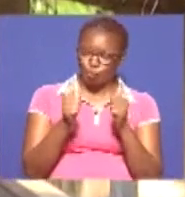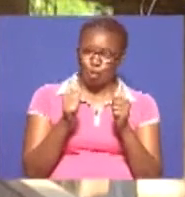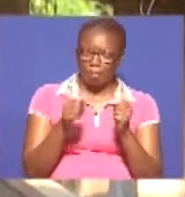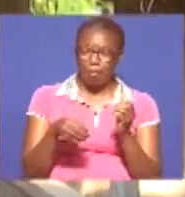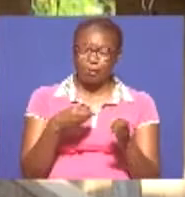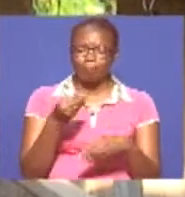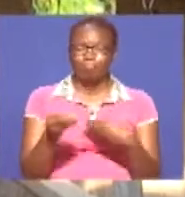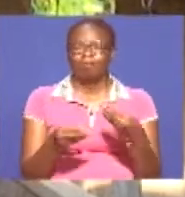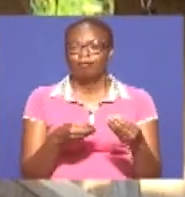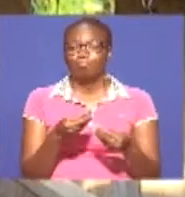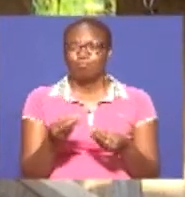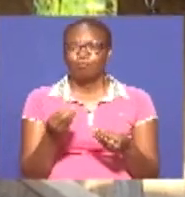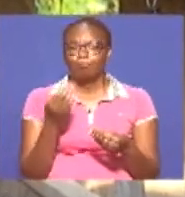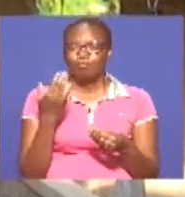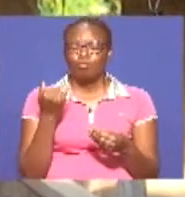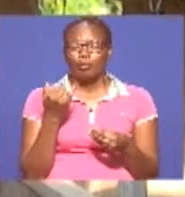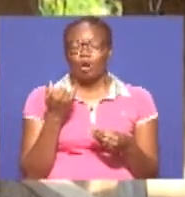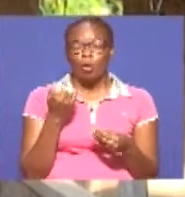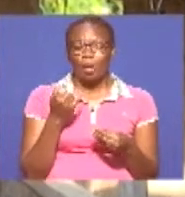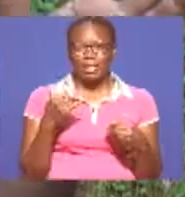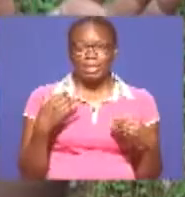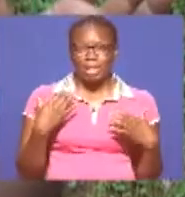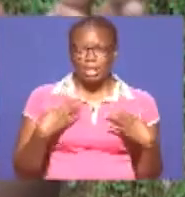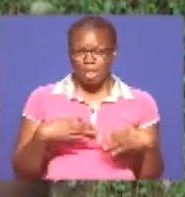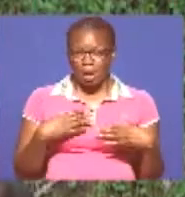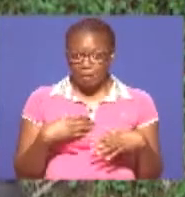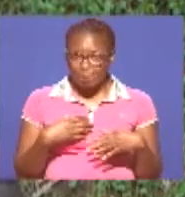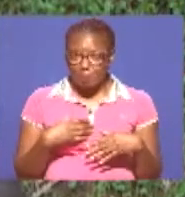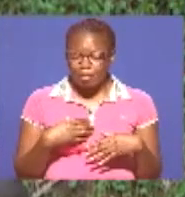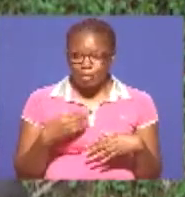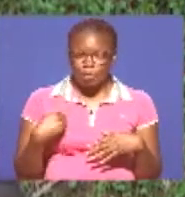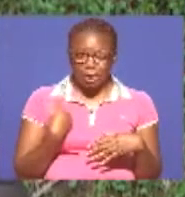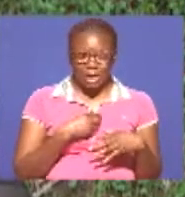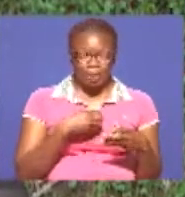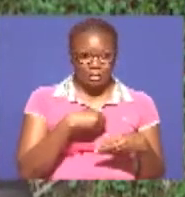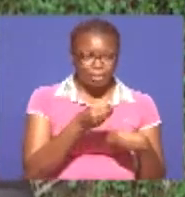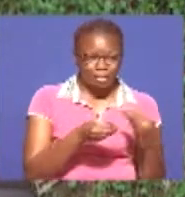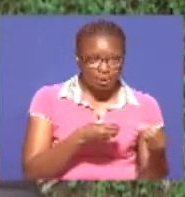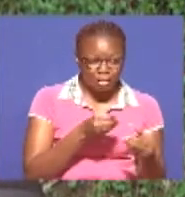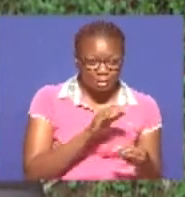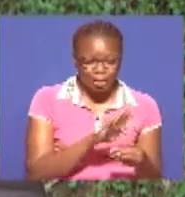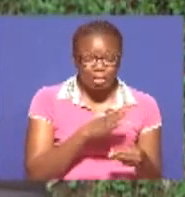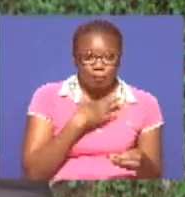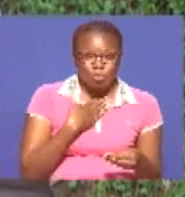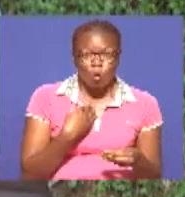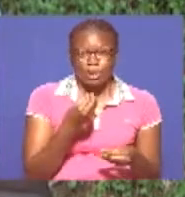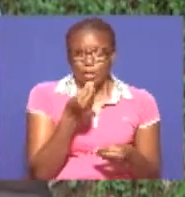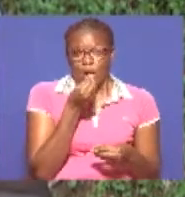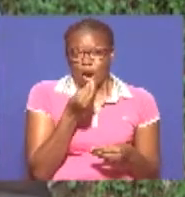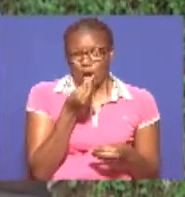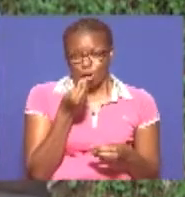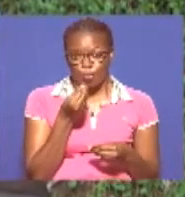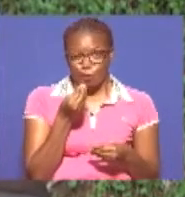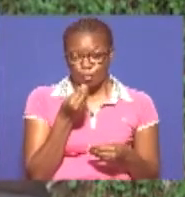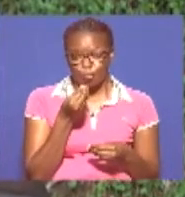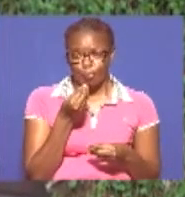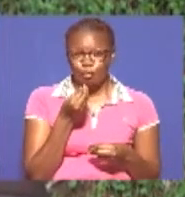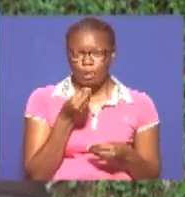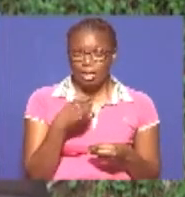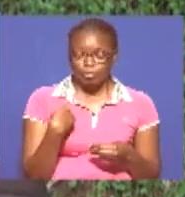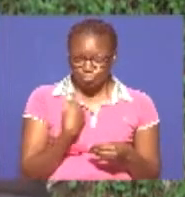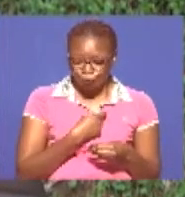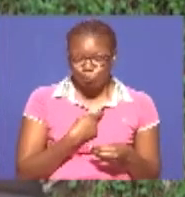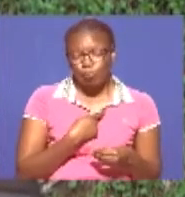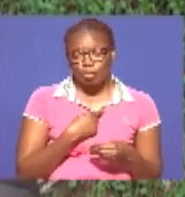mzuri ya ngurue Kwa sababu, wale wakulima wenye tunawuzia ngurue Pia wanataka kununua chakula kutoka kwetu Kwa hivo, tumejaribu